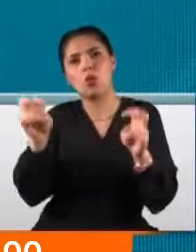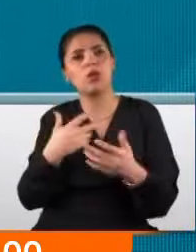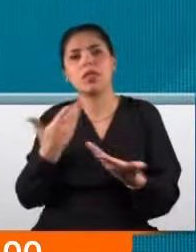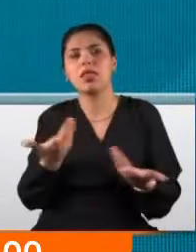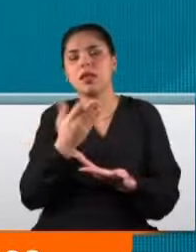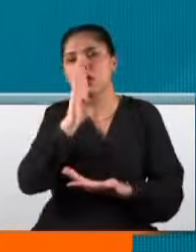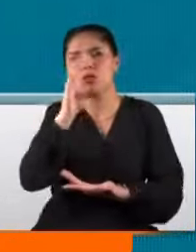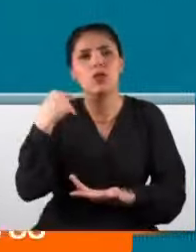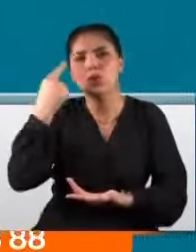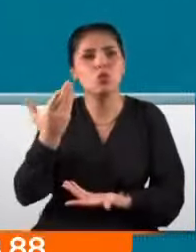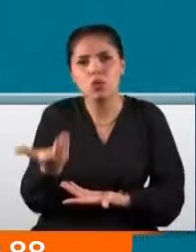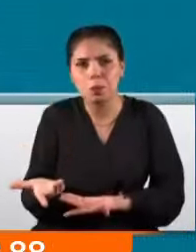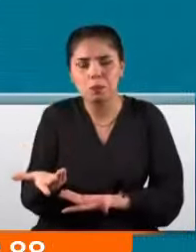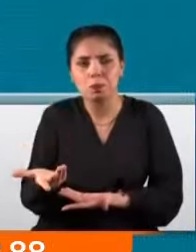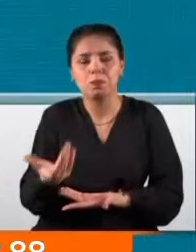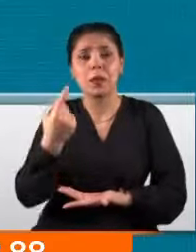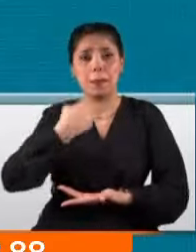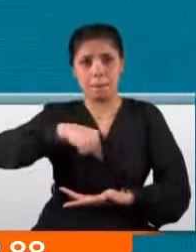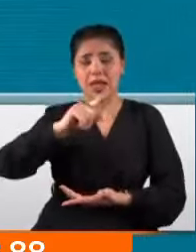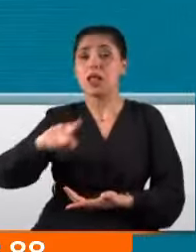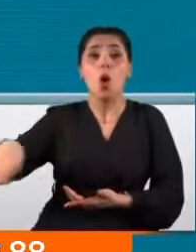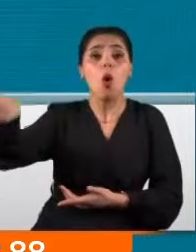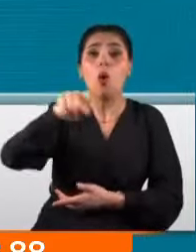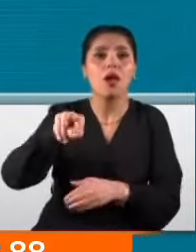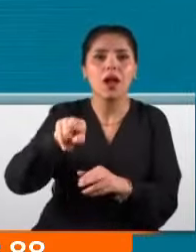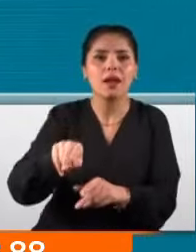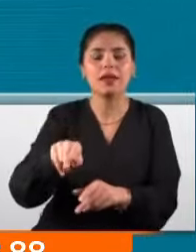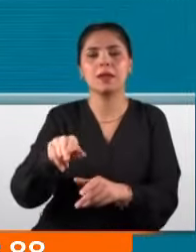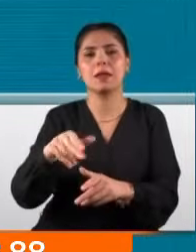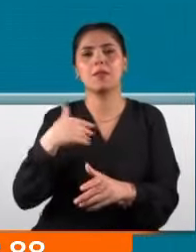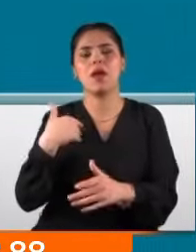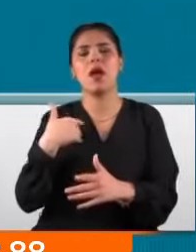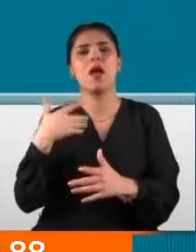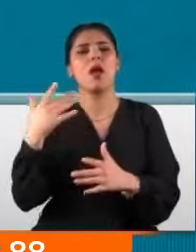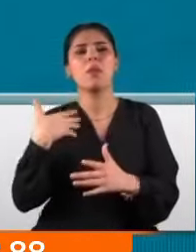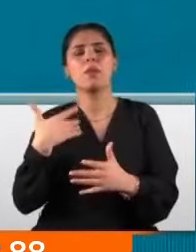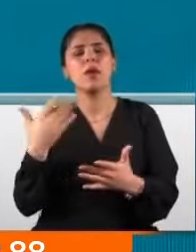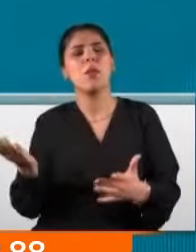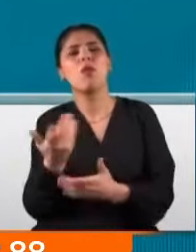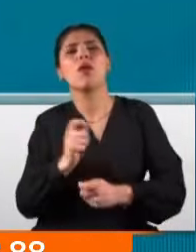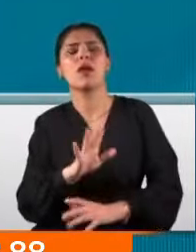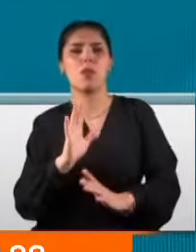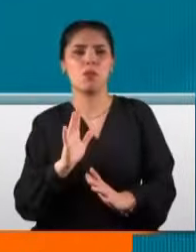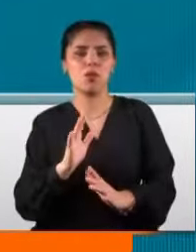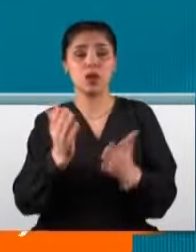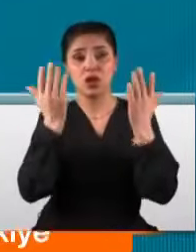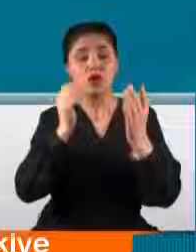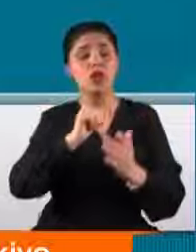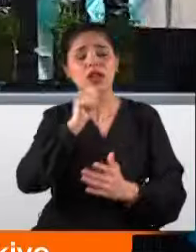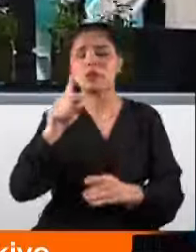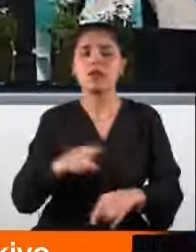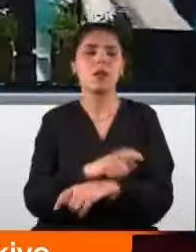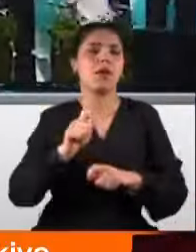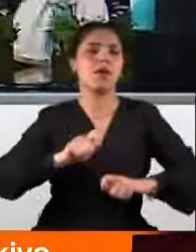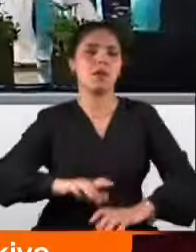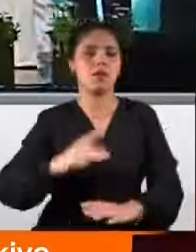ciddiye alacağız? Biz onlar gibi riyakar değiliz. İnşallah hiçbir zamanda olmayacağız.